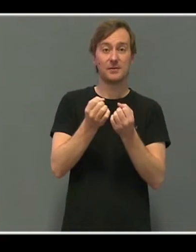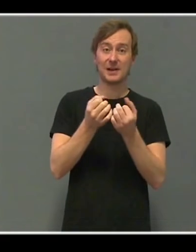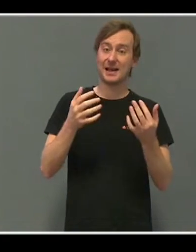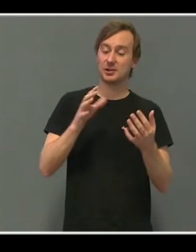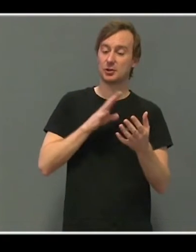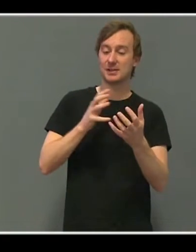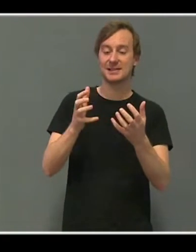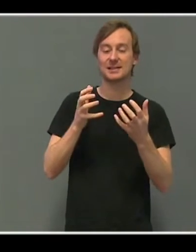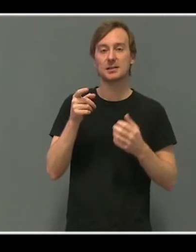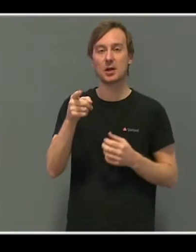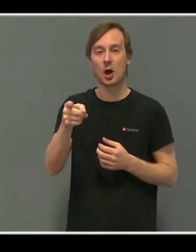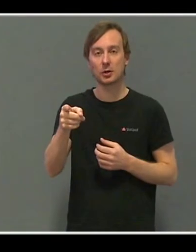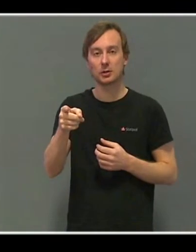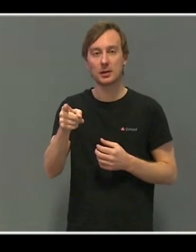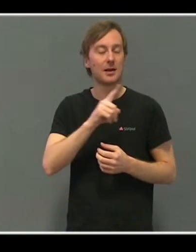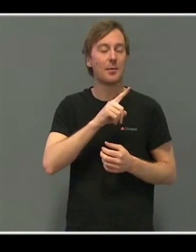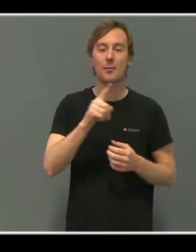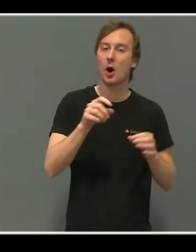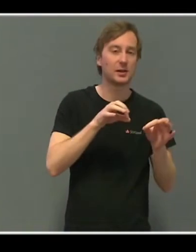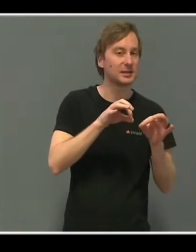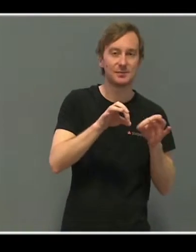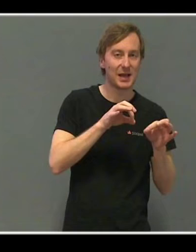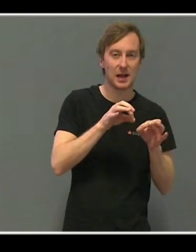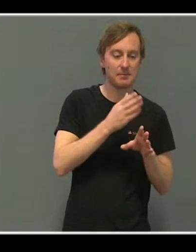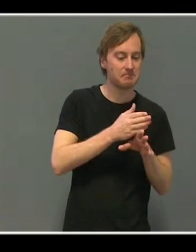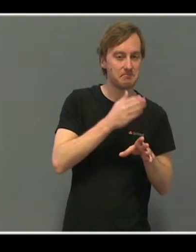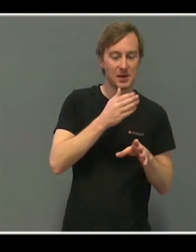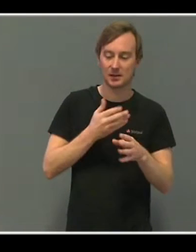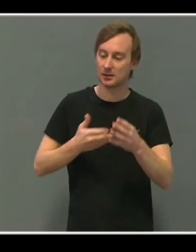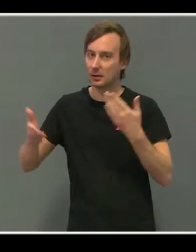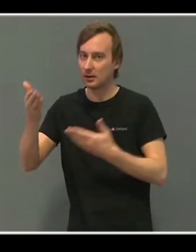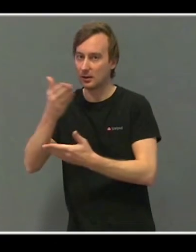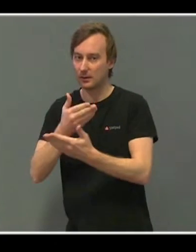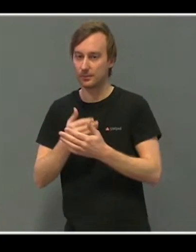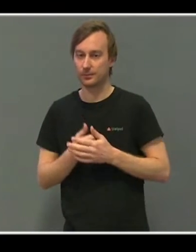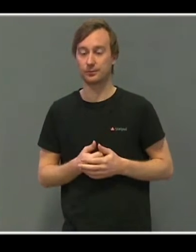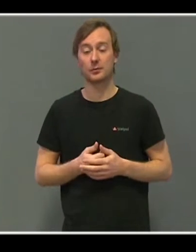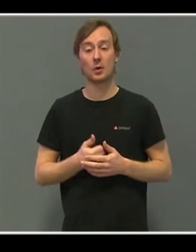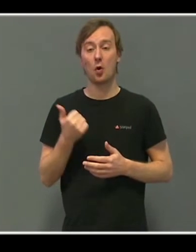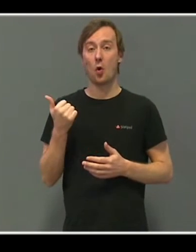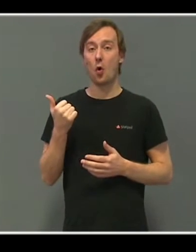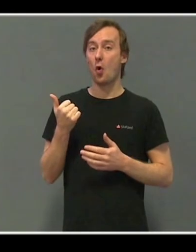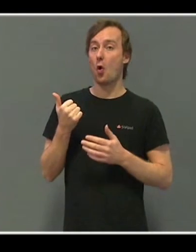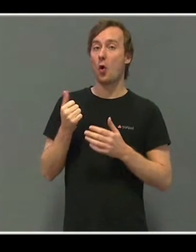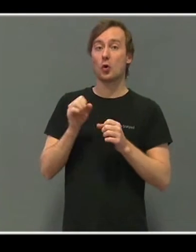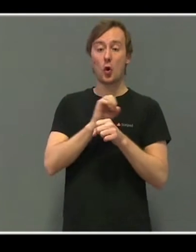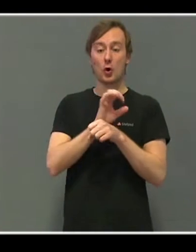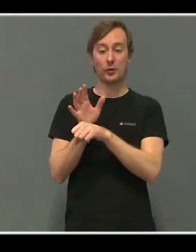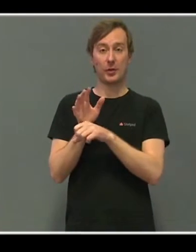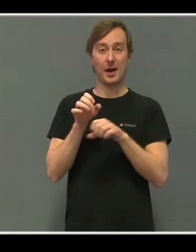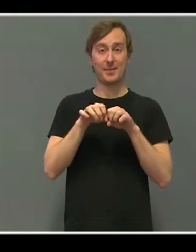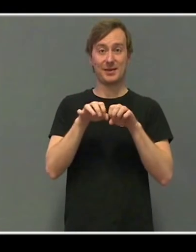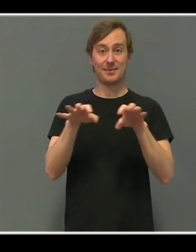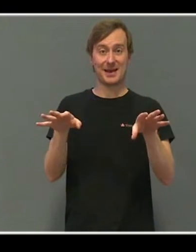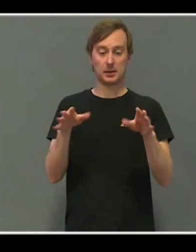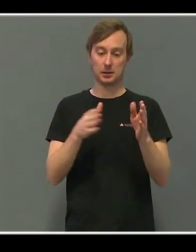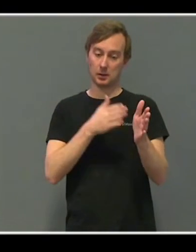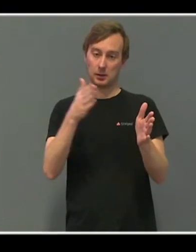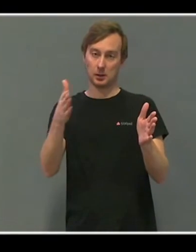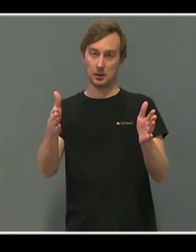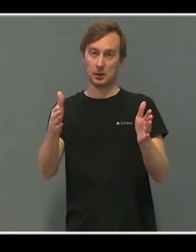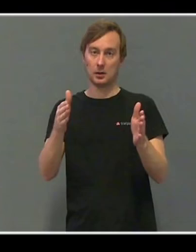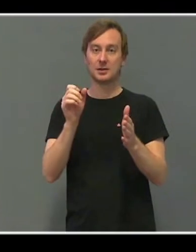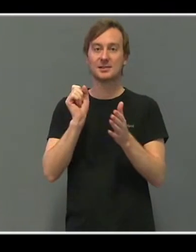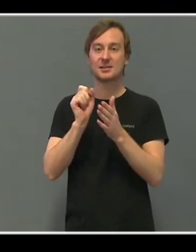noe mer enn bare det spillingen. Ja, og det ser vi jo veldig under koronaepidemien, så har salgstallene for